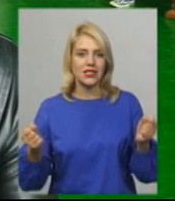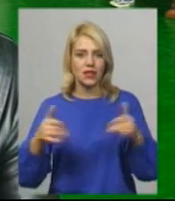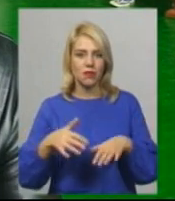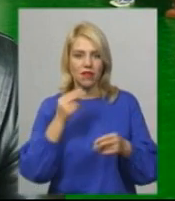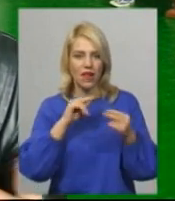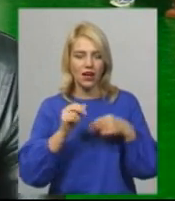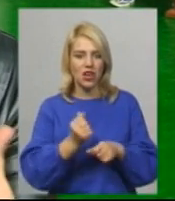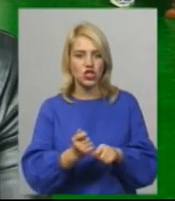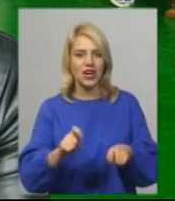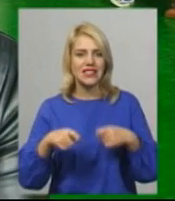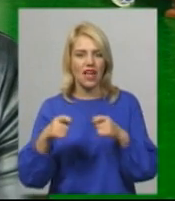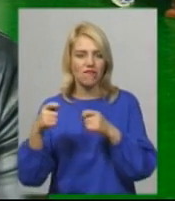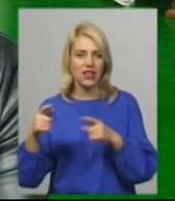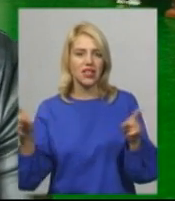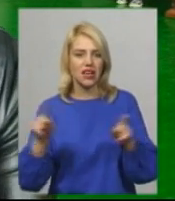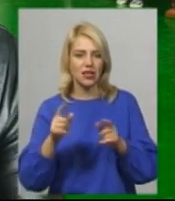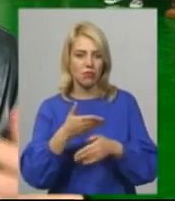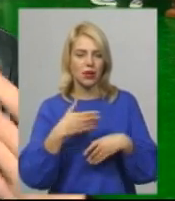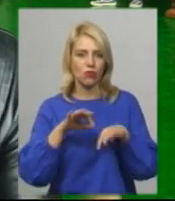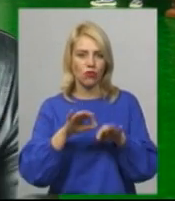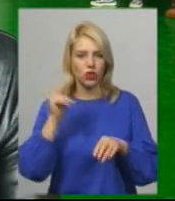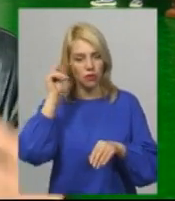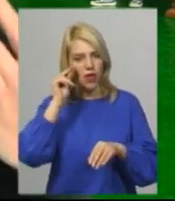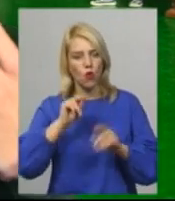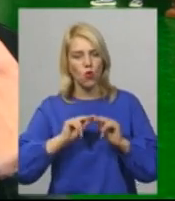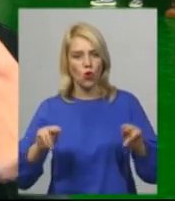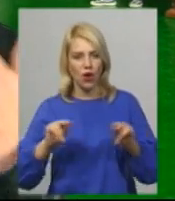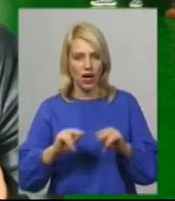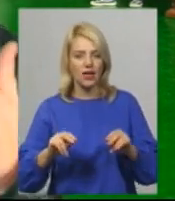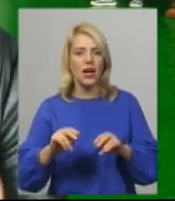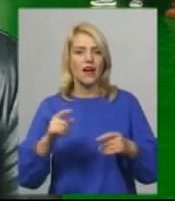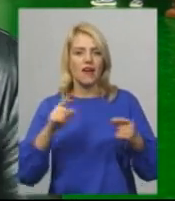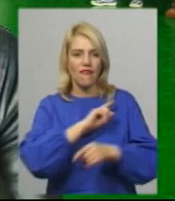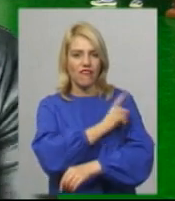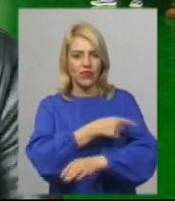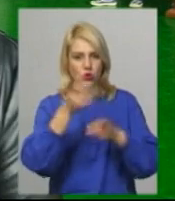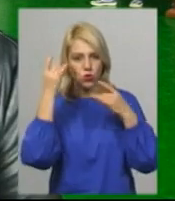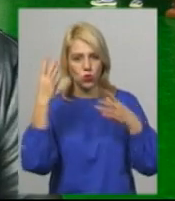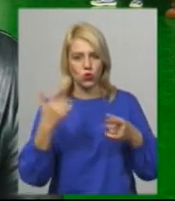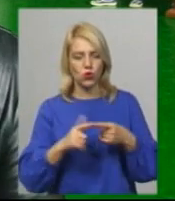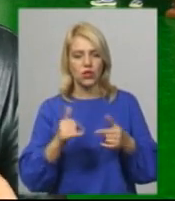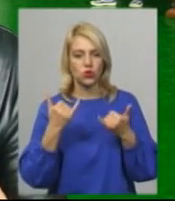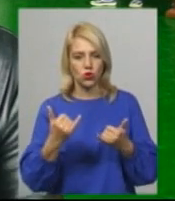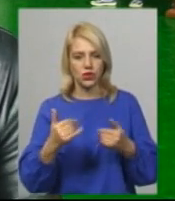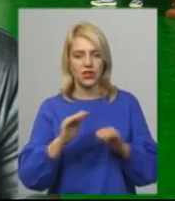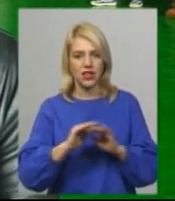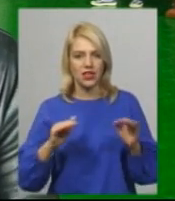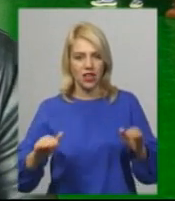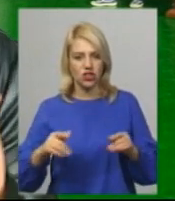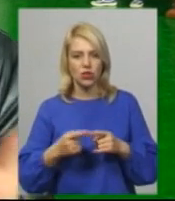естафети, які ми проводимо на уроках фізкультури. Сьогодні для дитячого, для молодшого дивізіону ми